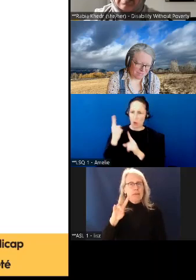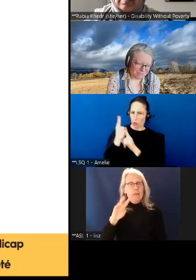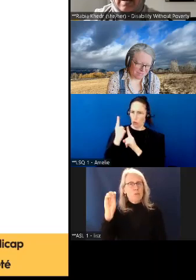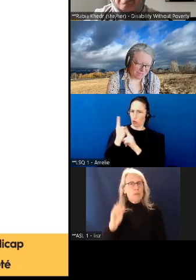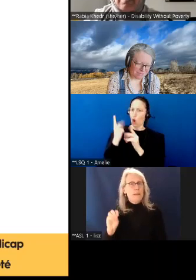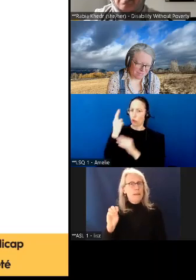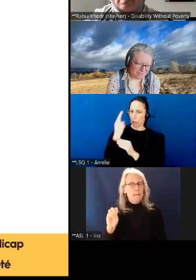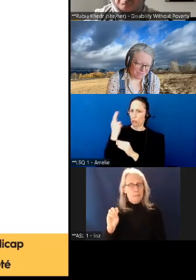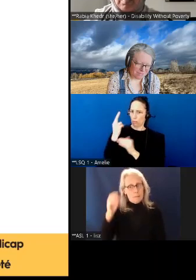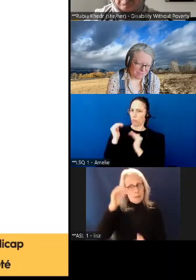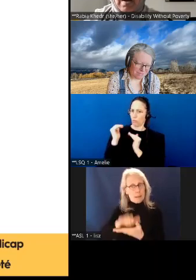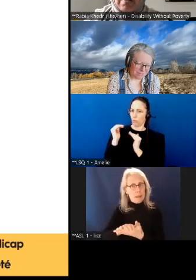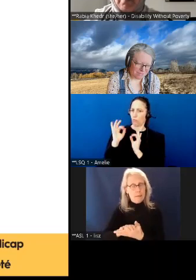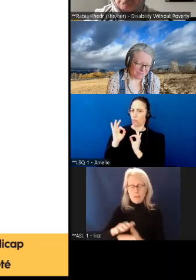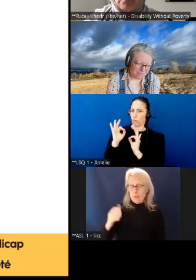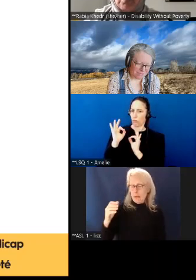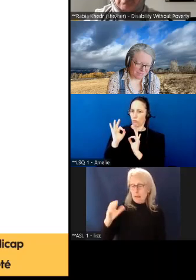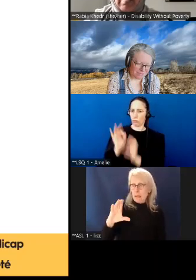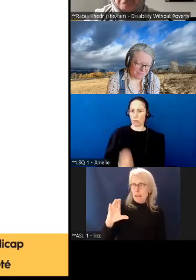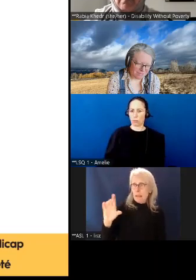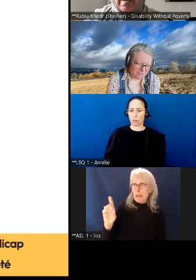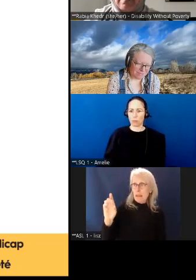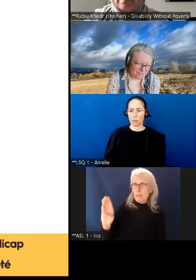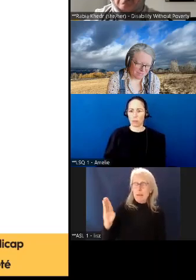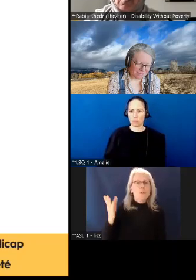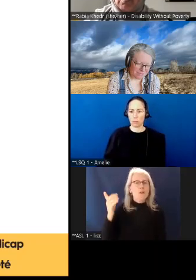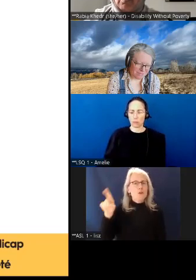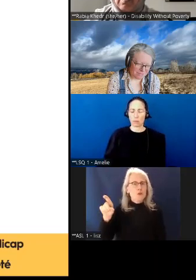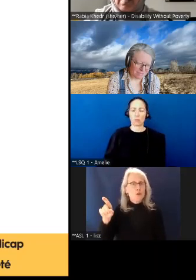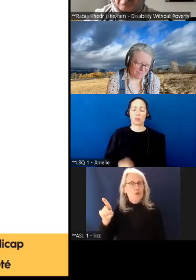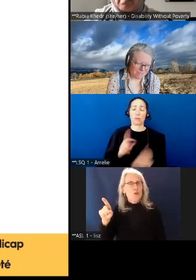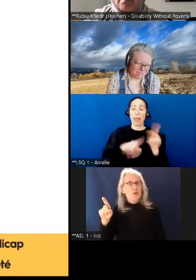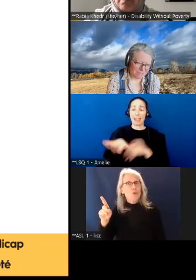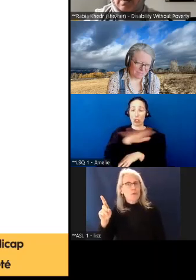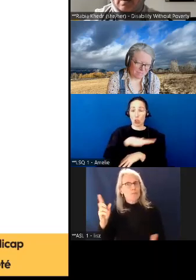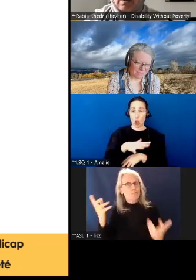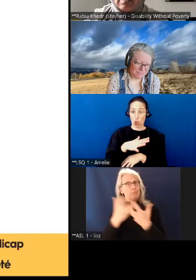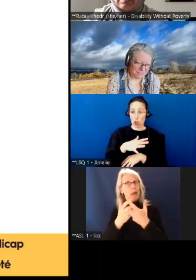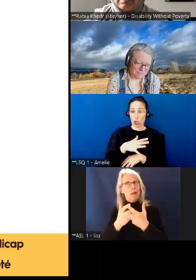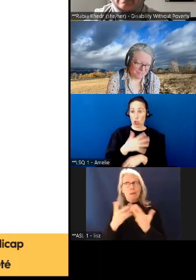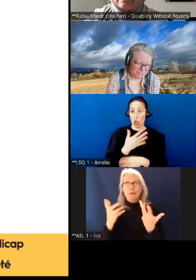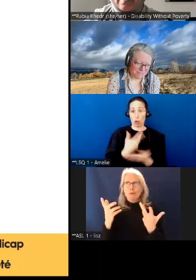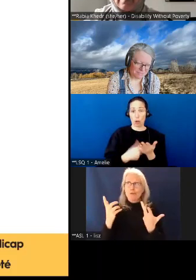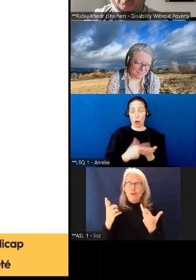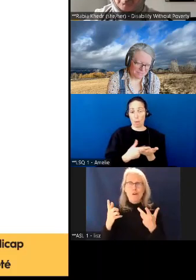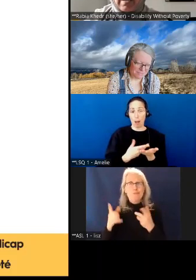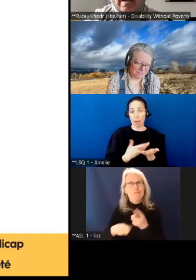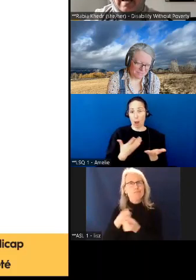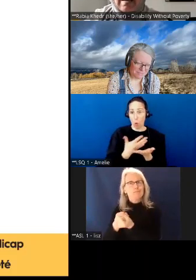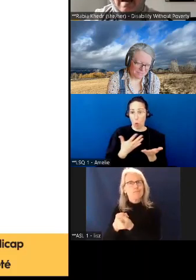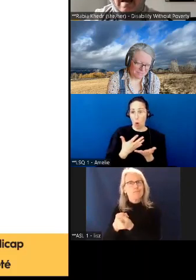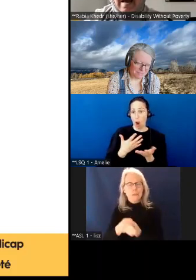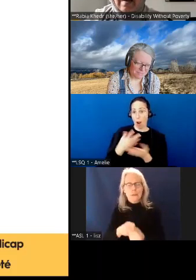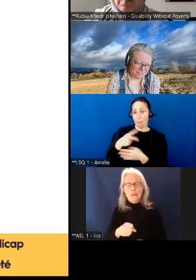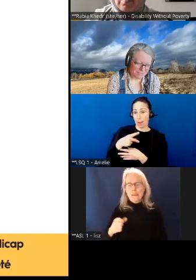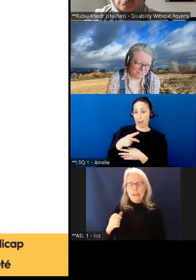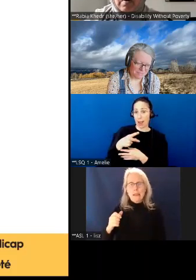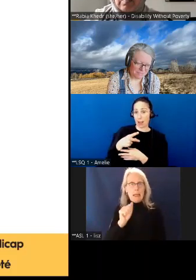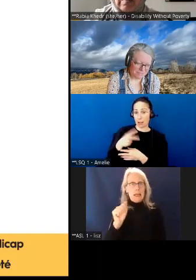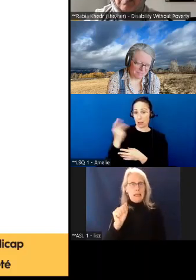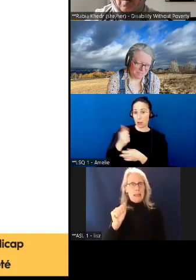Et les gens disent que la prestation canadienne pour personnes vivant en situation de handicap devrait